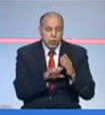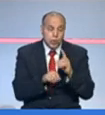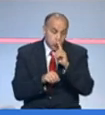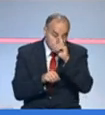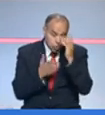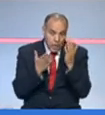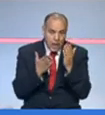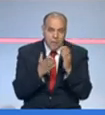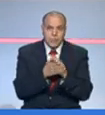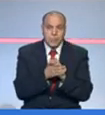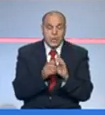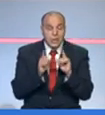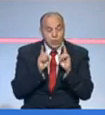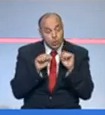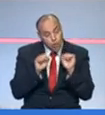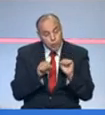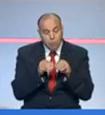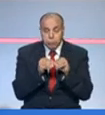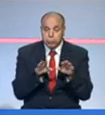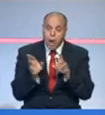شاء الله ما يصيرش أما راهوا واردة